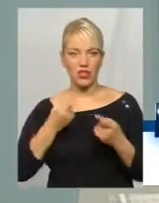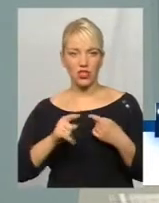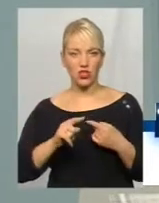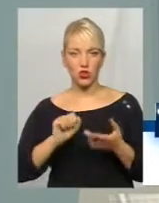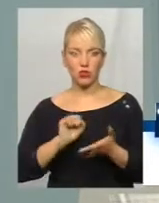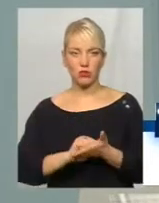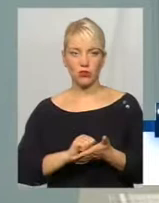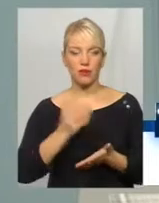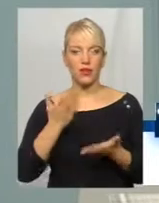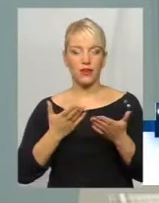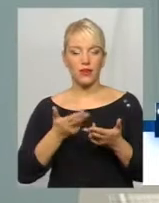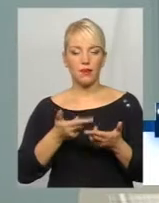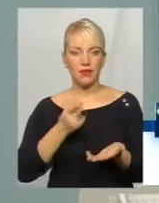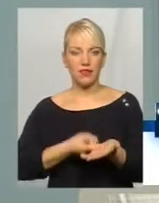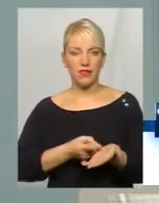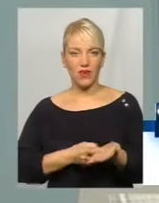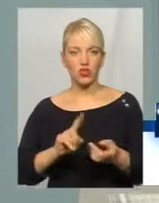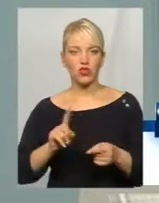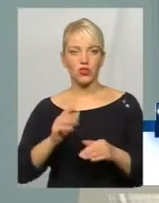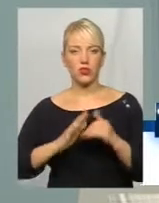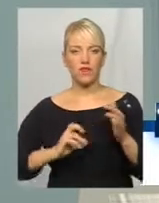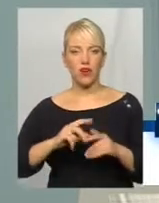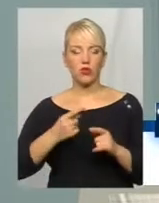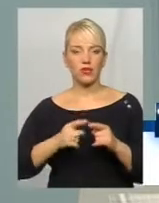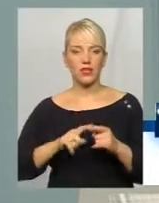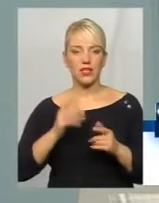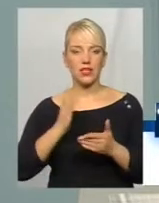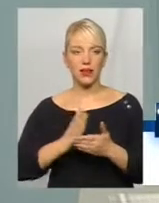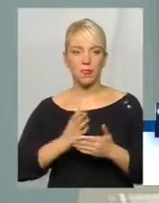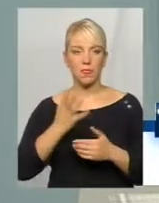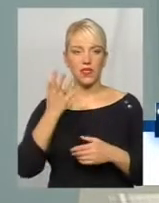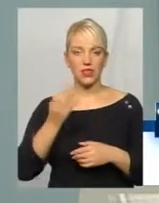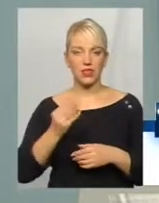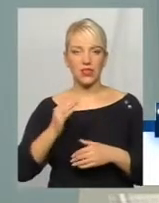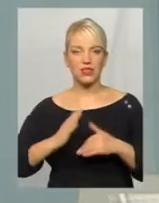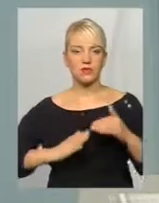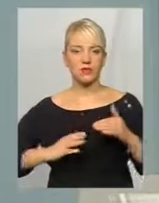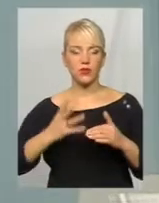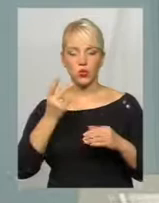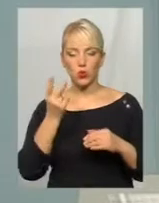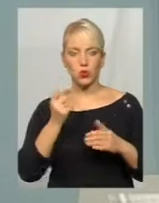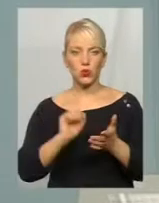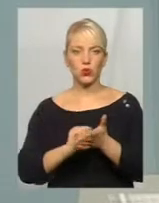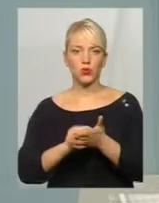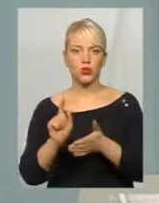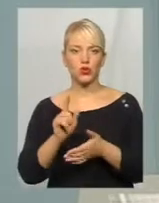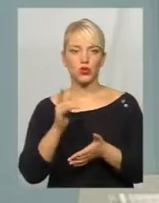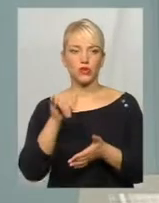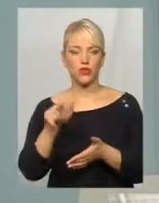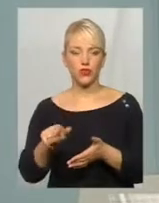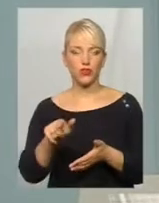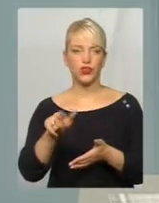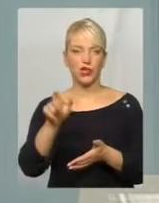диплому, який підтверджує те, що за фахом це є, ще є документ, який підтверджує, що він за фахом є вчитель